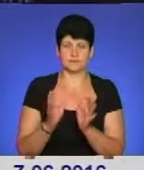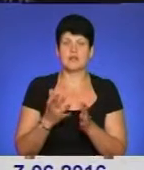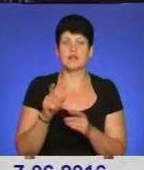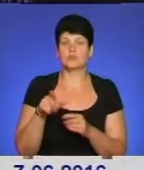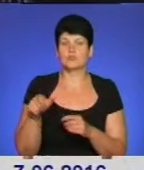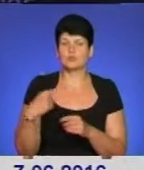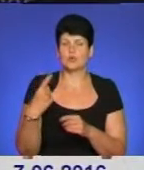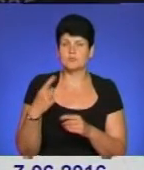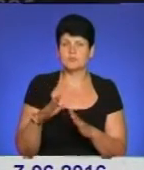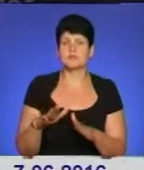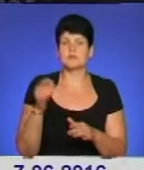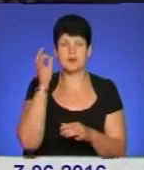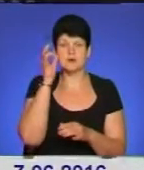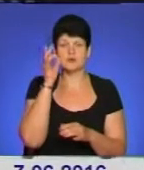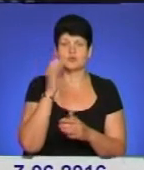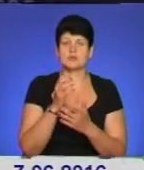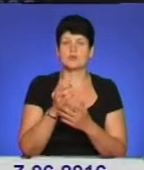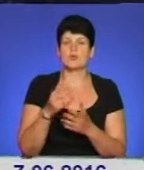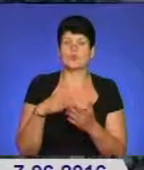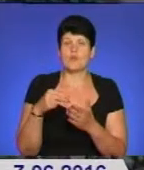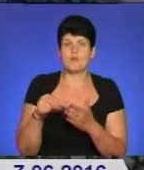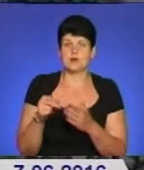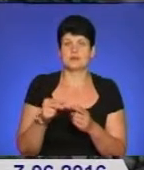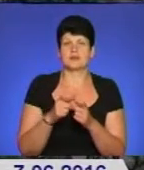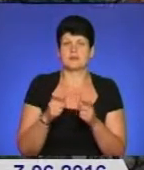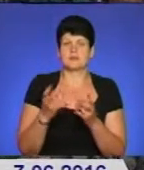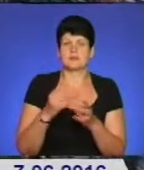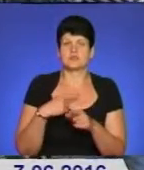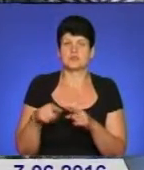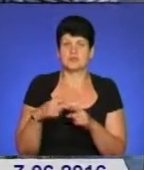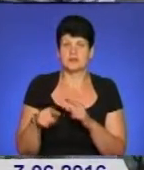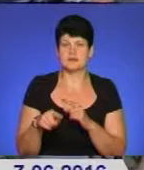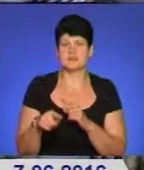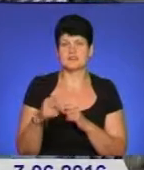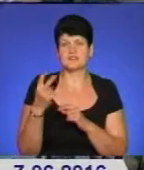задовольняло попиту пасажирів у літній період. Відтак, в обласному департаменті розвитку інфраструктури сподіваються, що новий маршрут збалансує